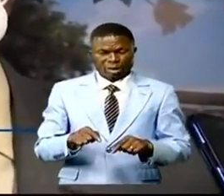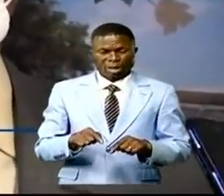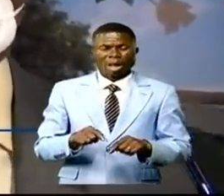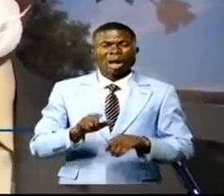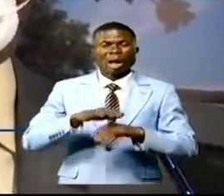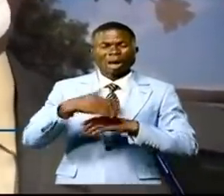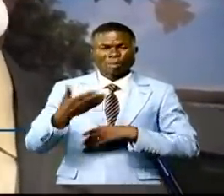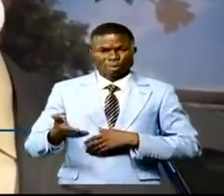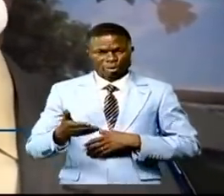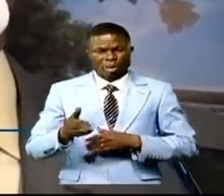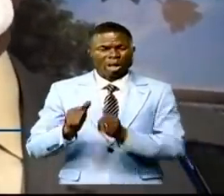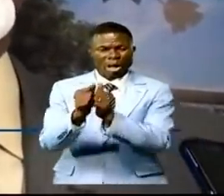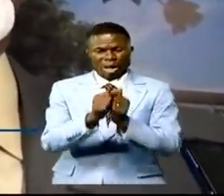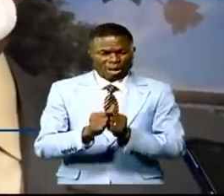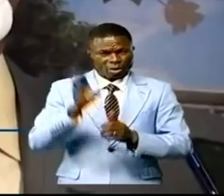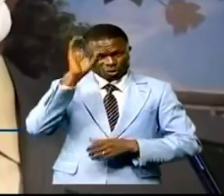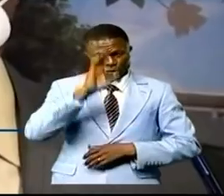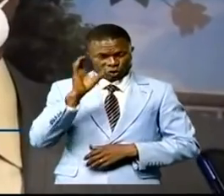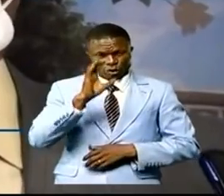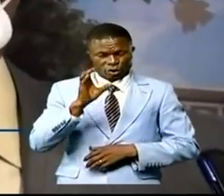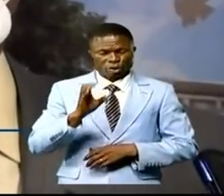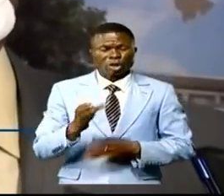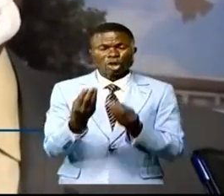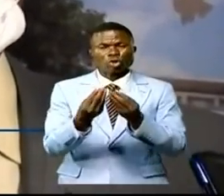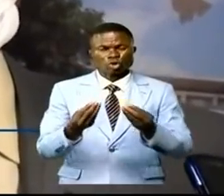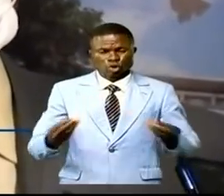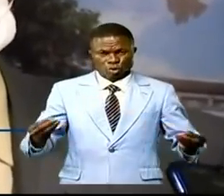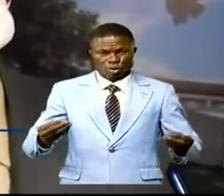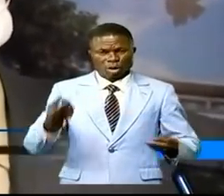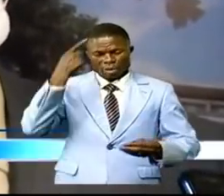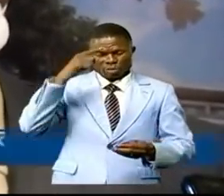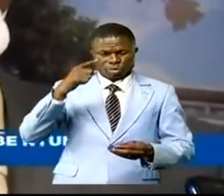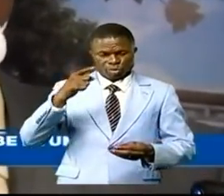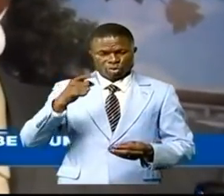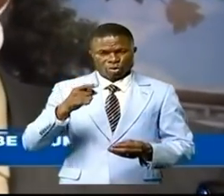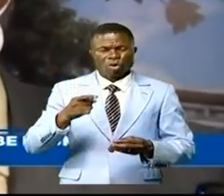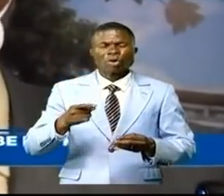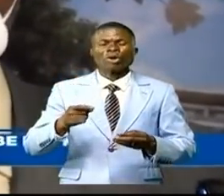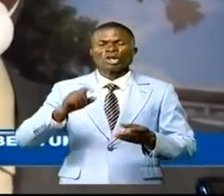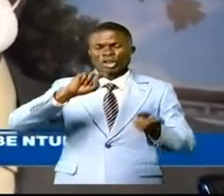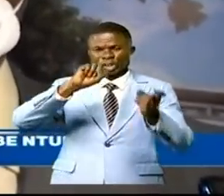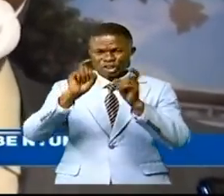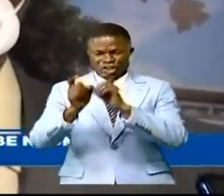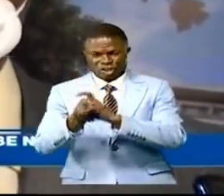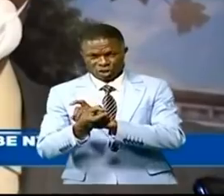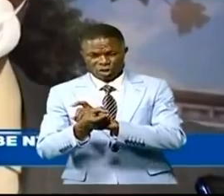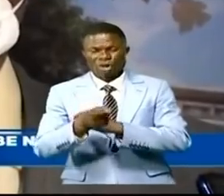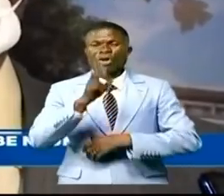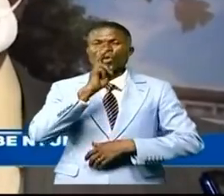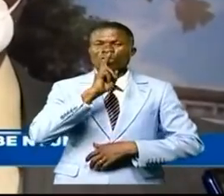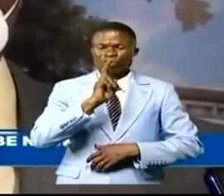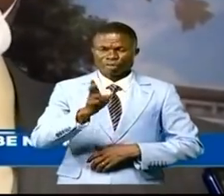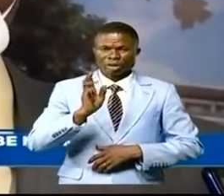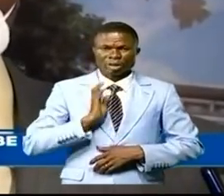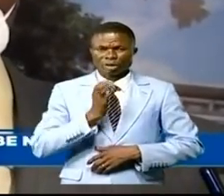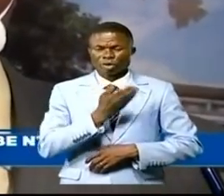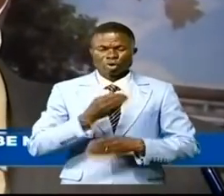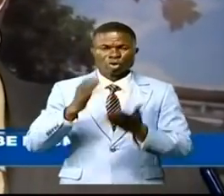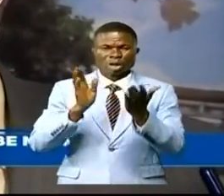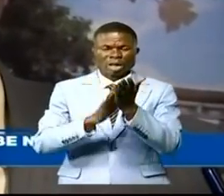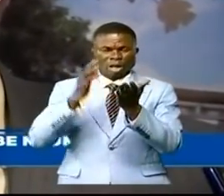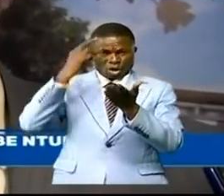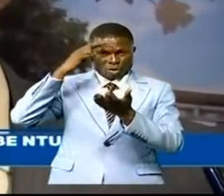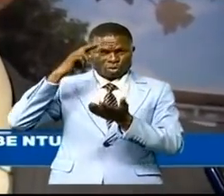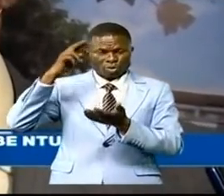évoquer quelques pistes de solutions pour pouvoir transformer réellement notre université